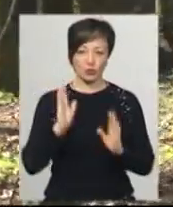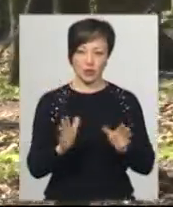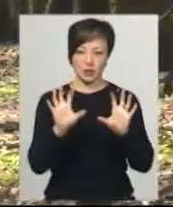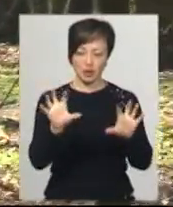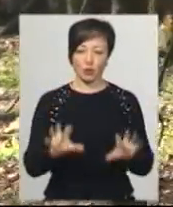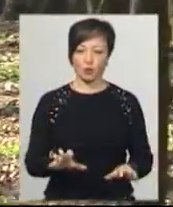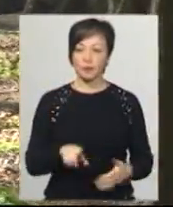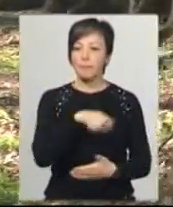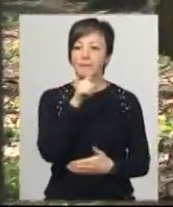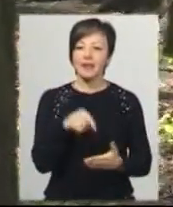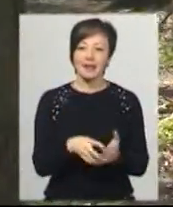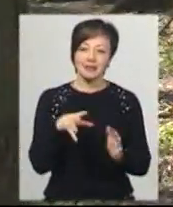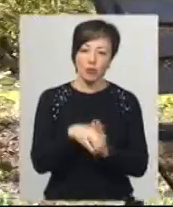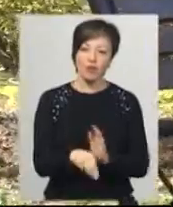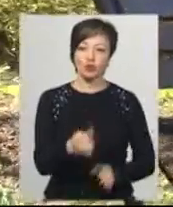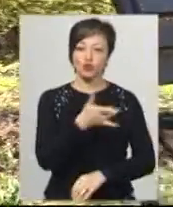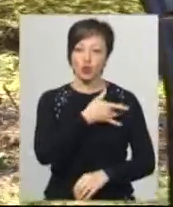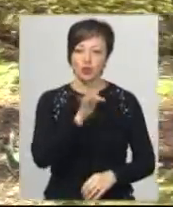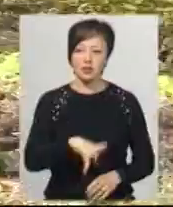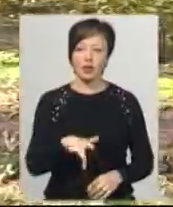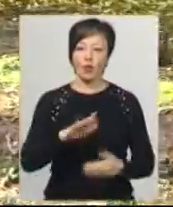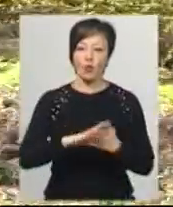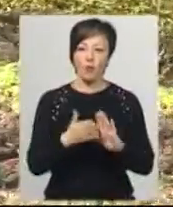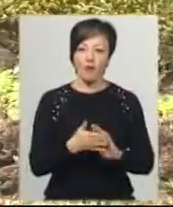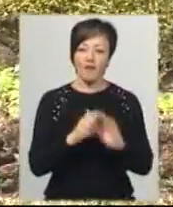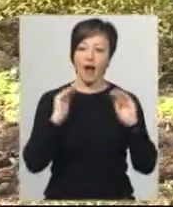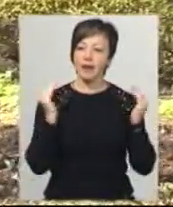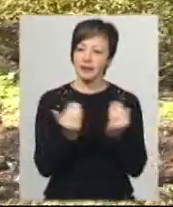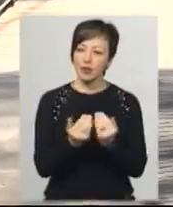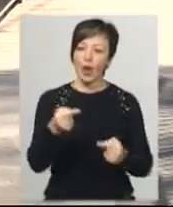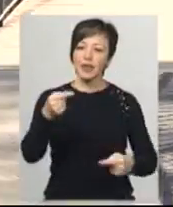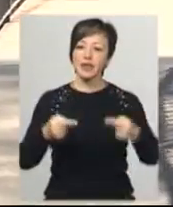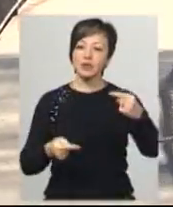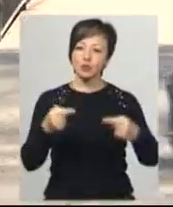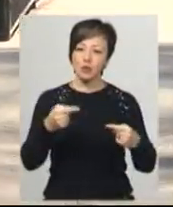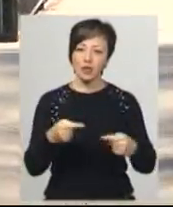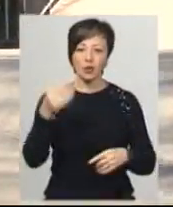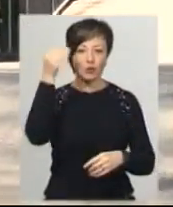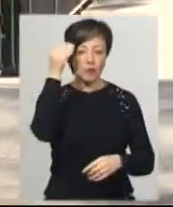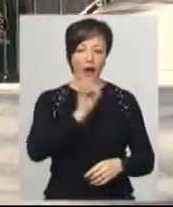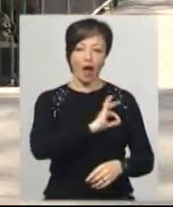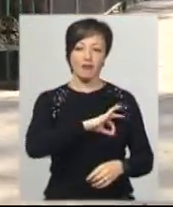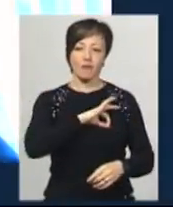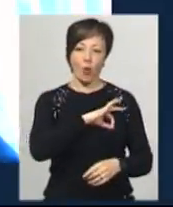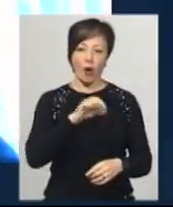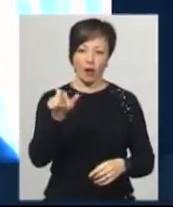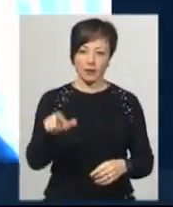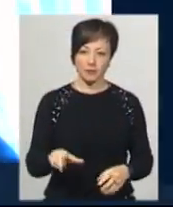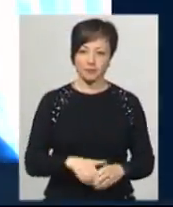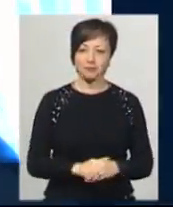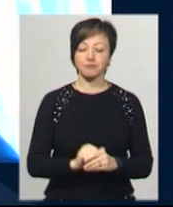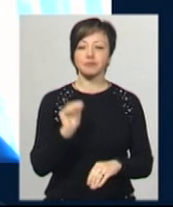Питання запровадження жорсткійших умов карантину доволі дискусійне. Такої думки адвокат, експерт з питань правової політики Максим Костецький.